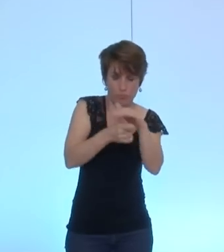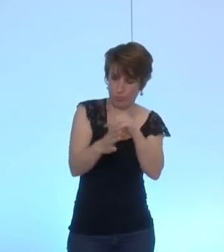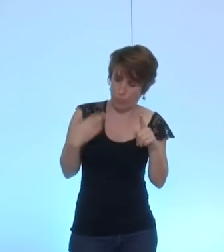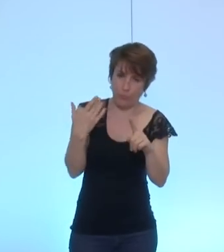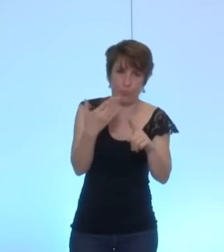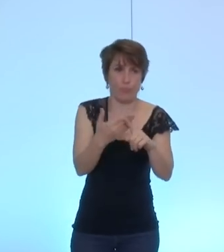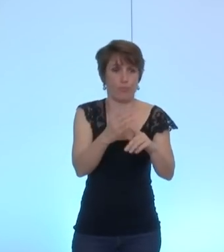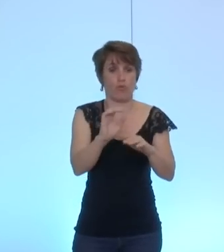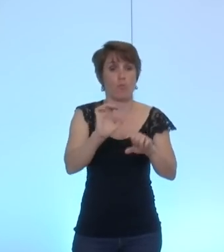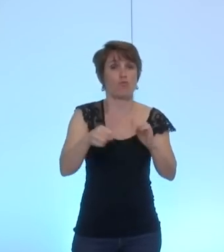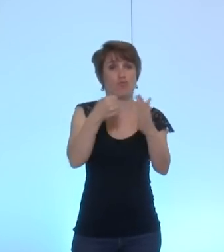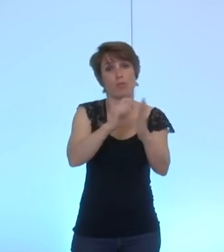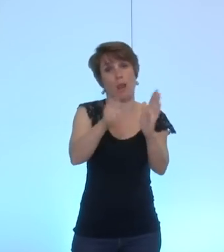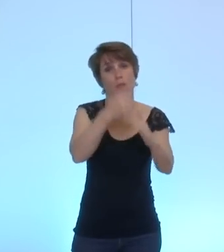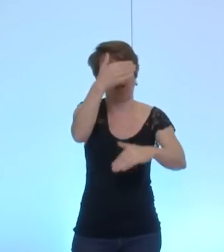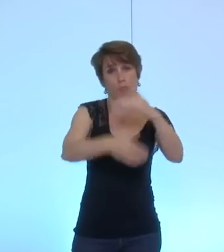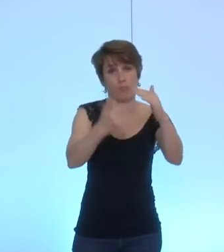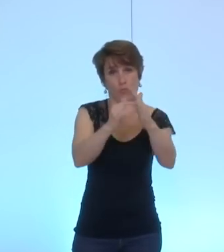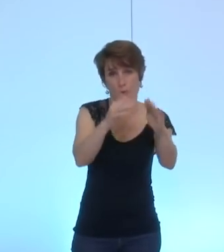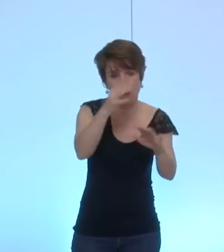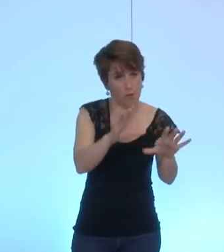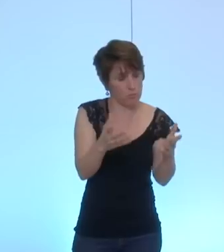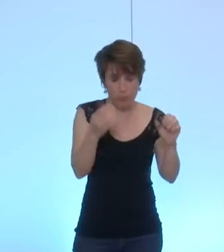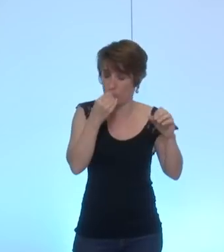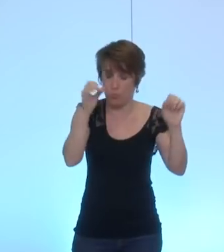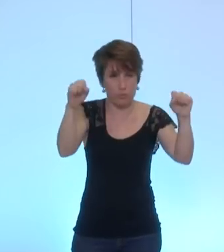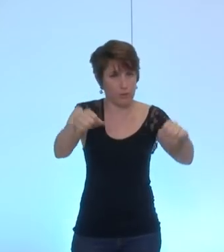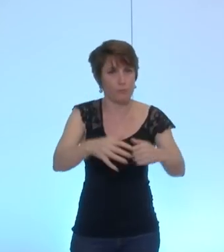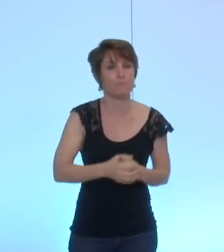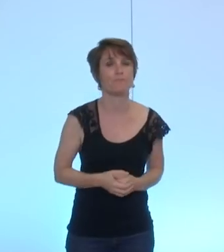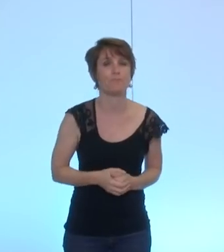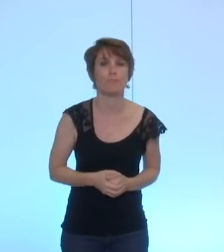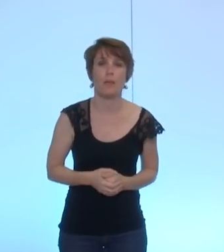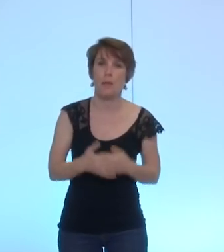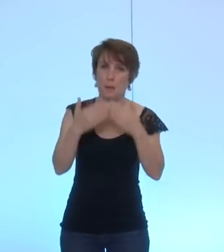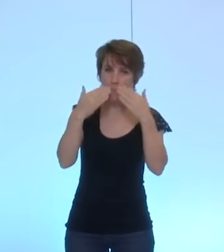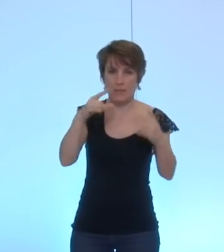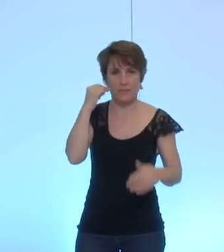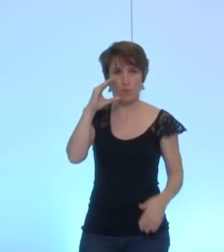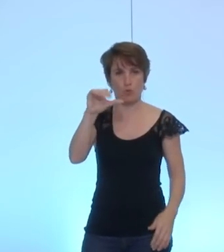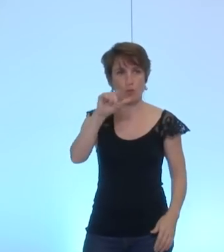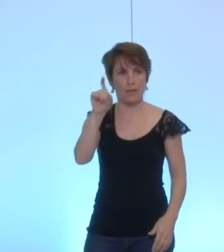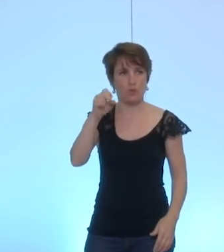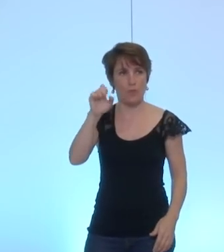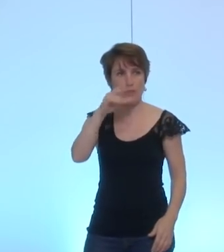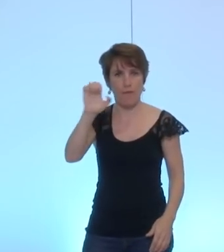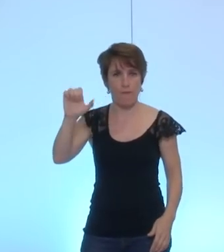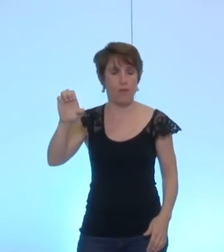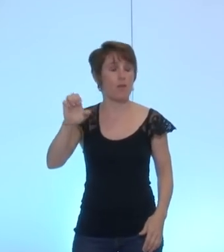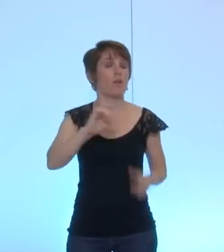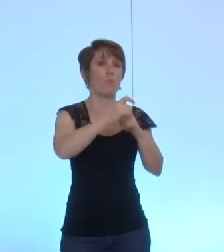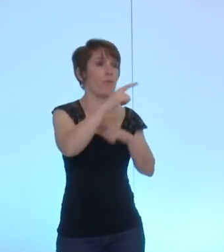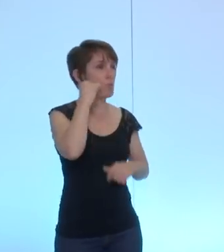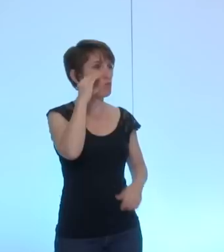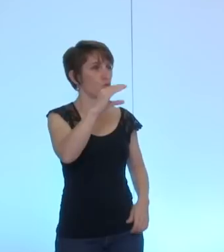Minalogique, Clara et de Isitec. Merci, M. Cazenave. M. Clouer, vous souhaitez apporter des